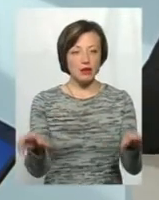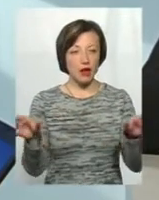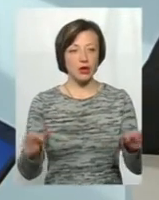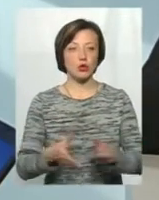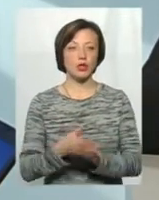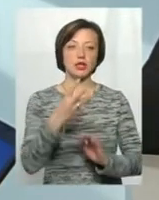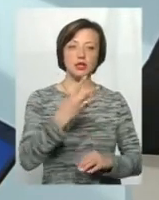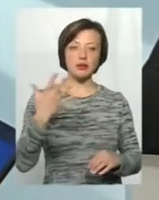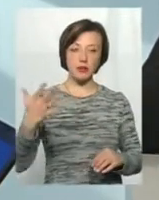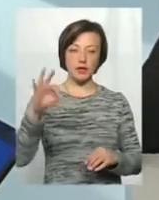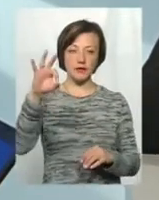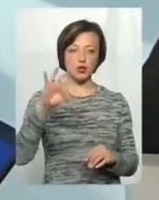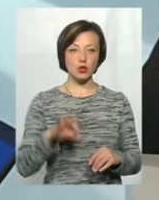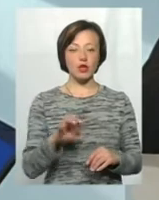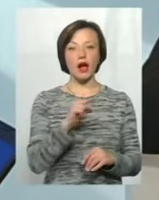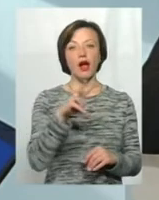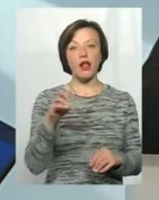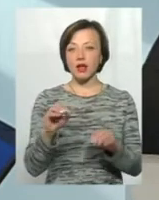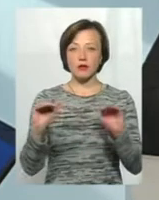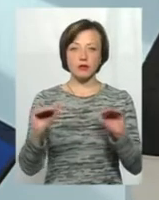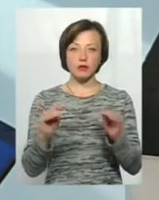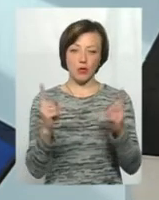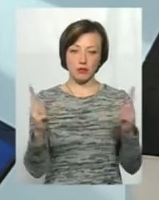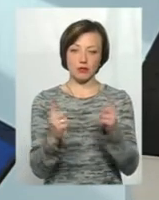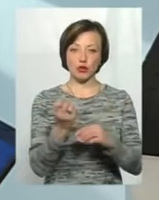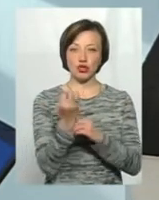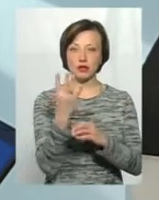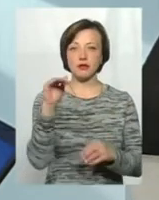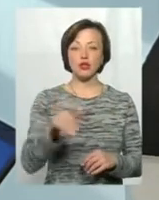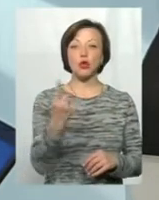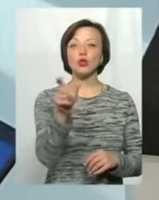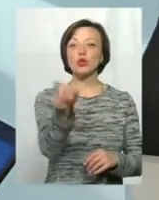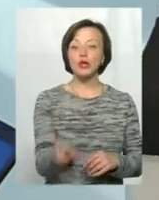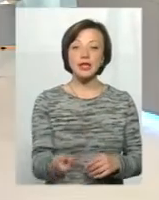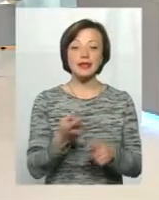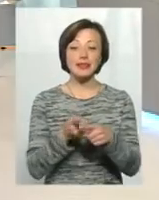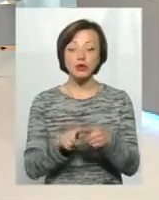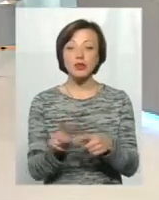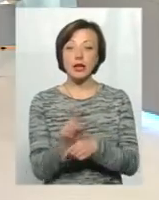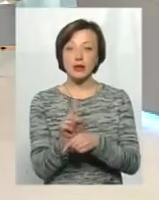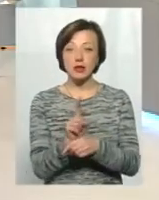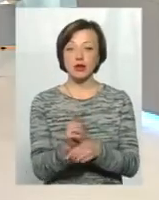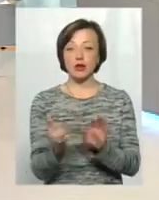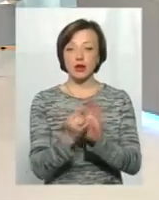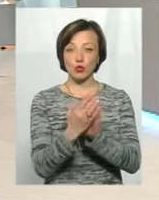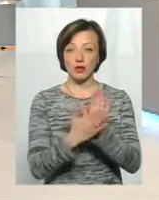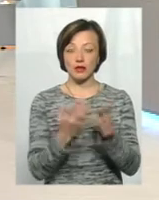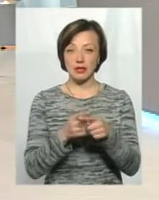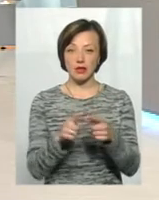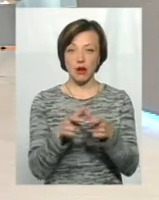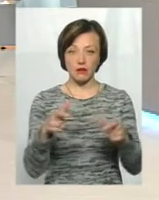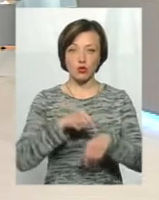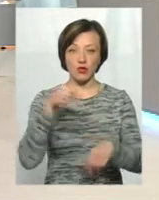35% але в межах 14 тисяч на одну людину. Тобто сьогодні тих лімітів, які вже стоять на цих картках, ви